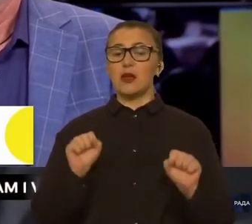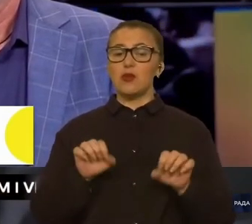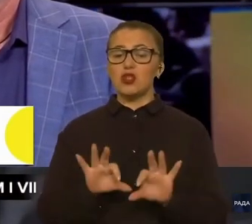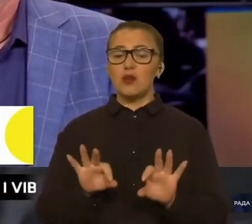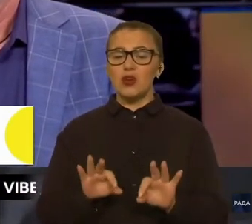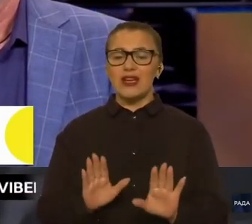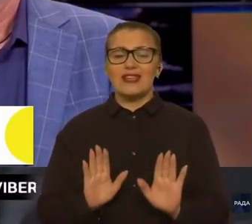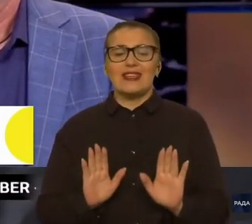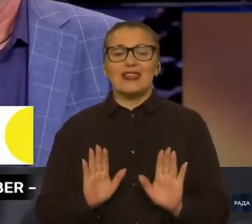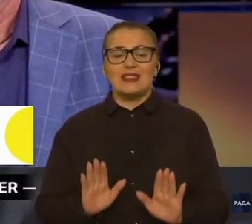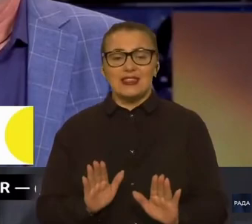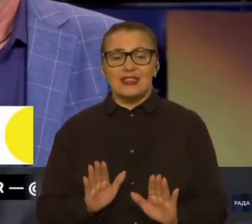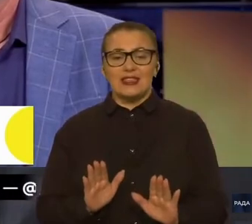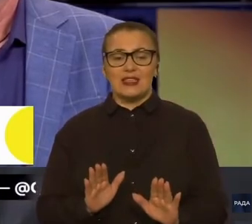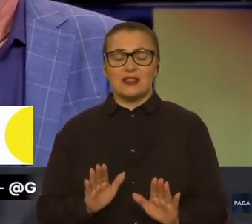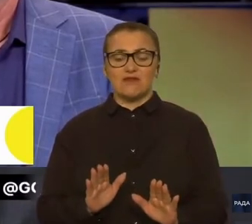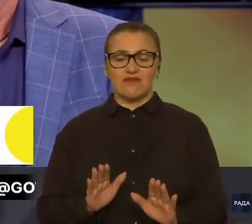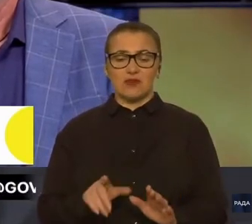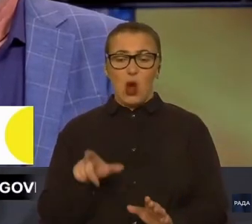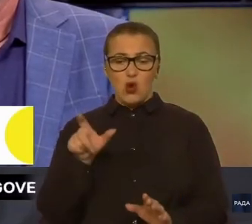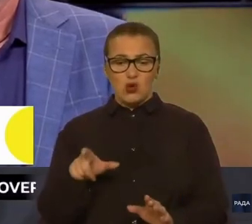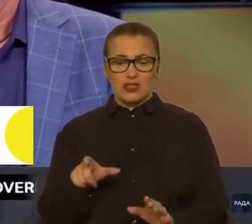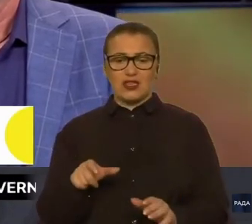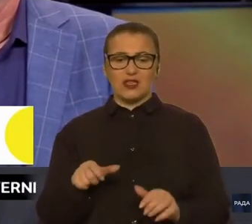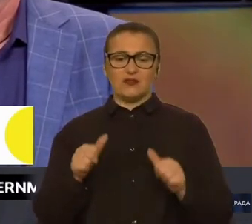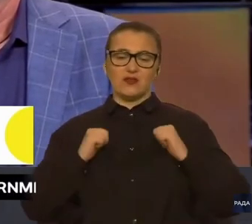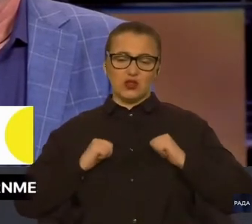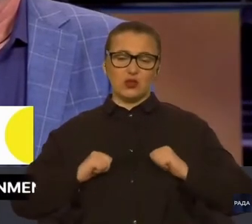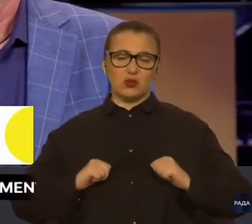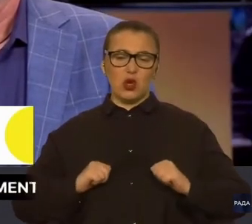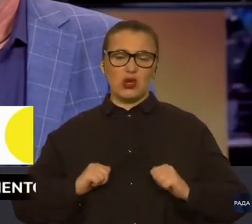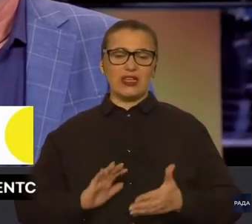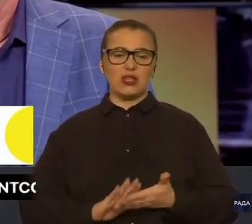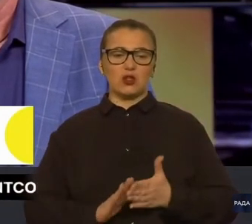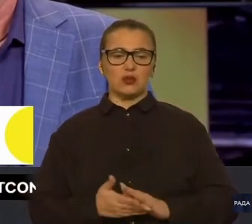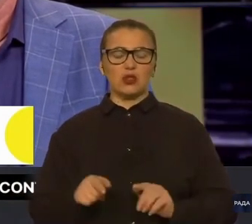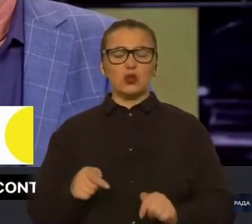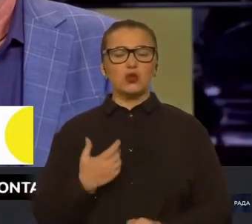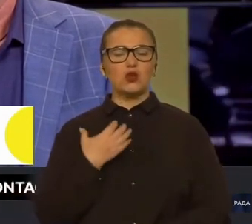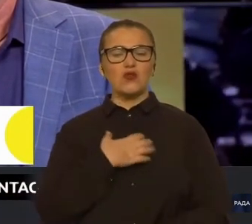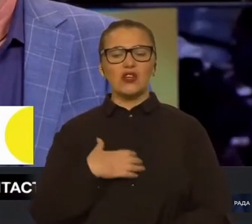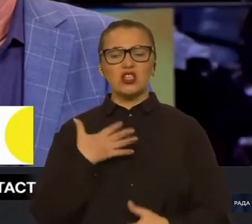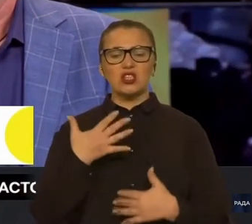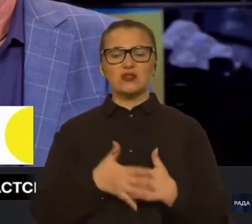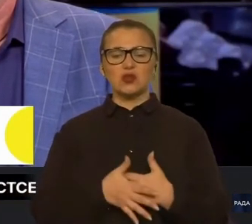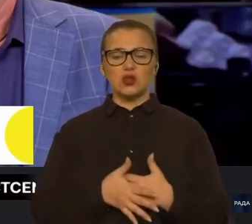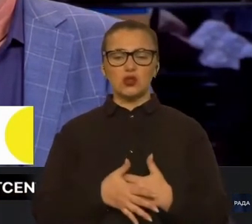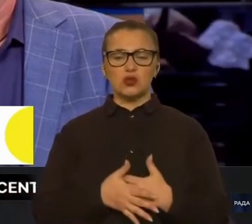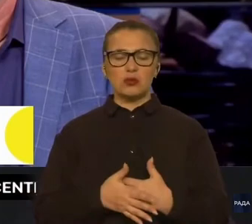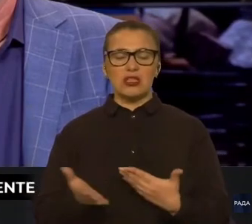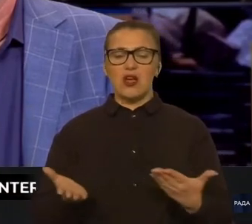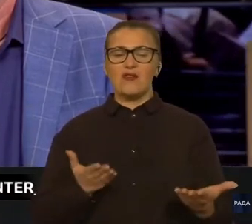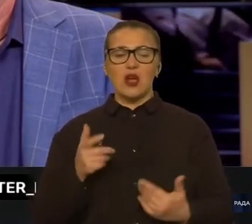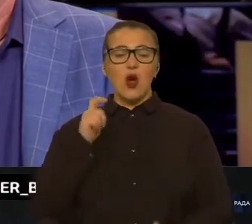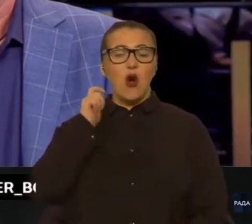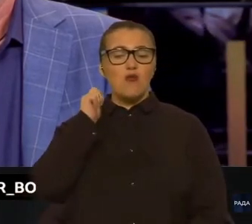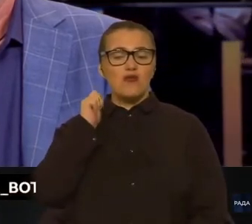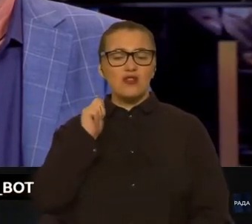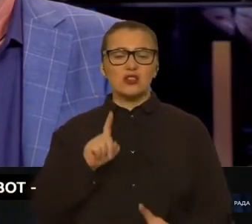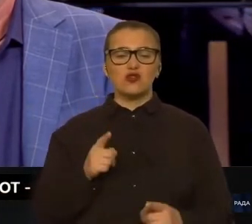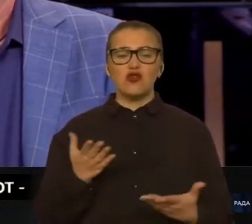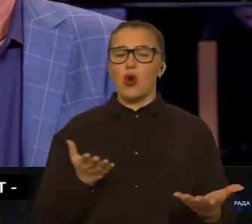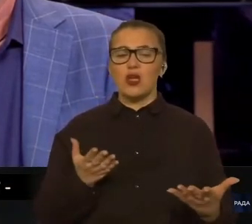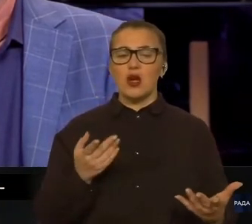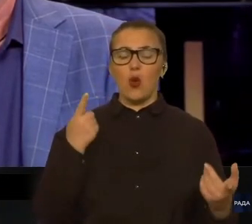лише і стану стабільного, і стану спокою. І тут дуже важливо розуміти, в якому віці, яку